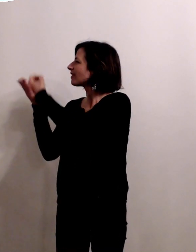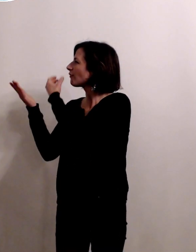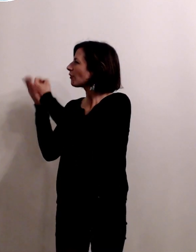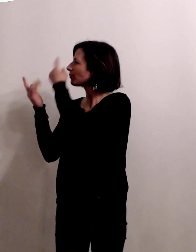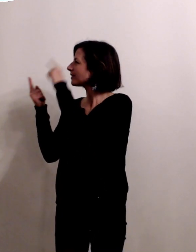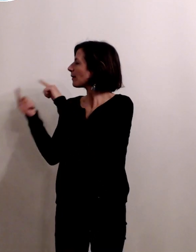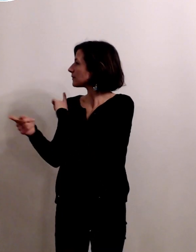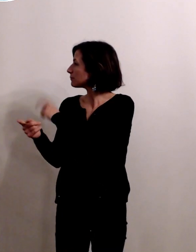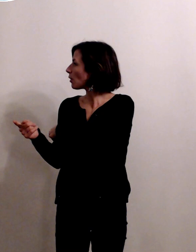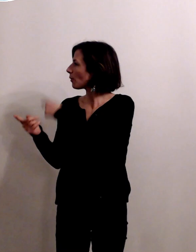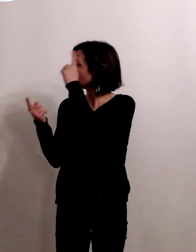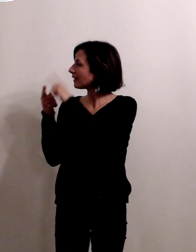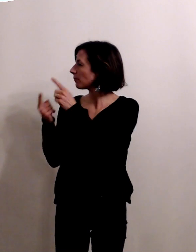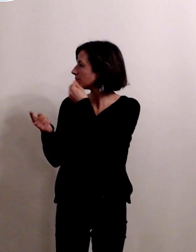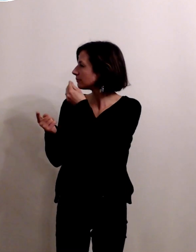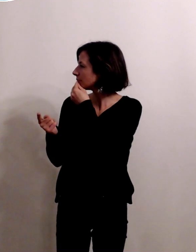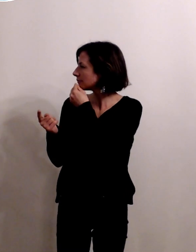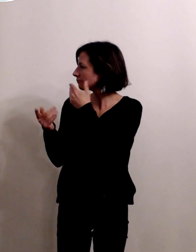évolué sur ce sujet-là